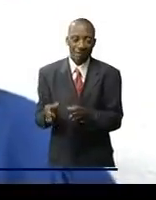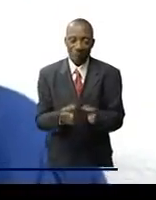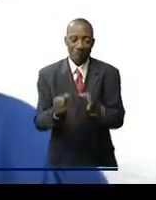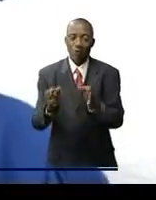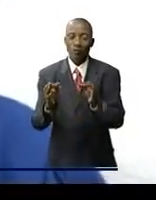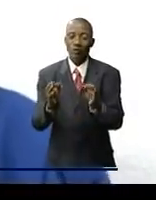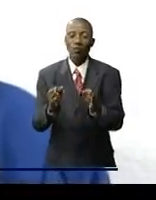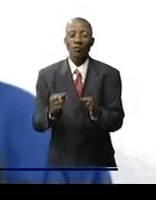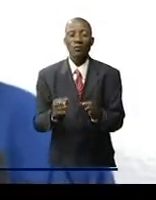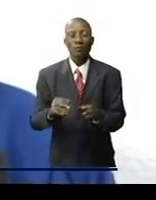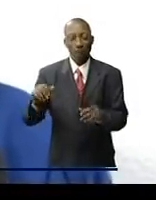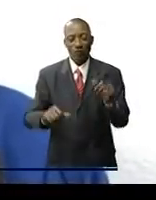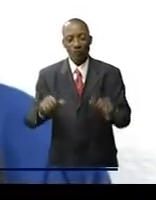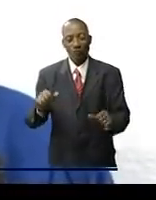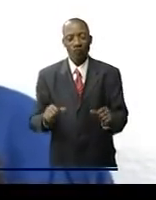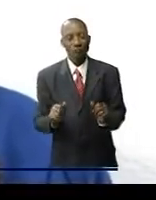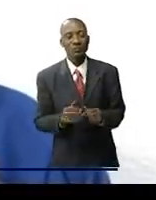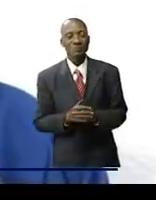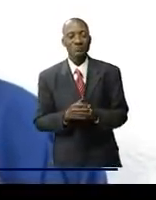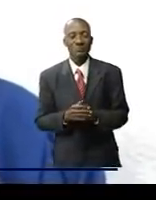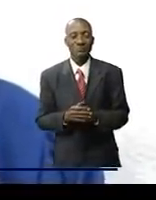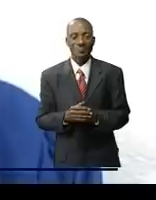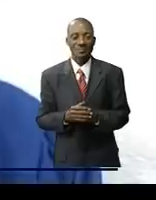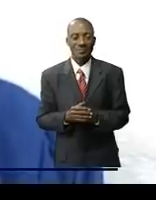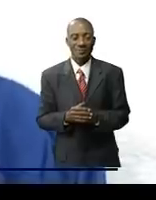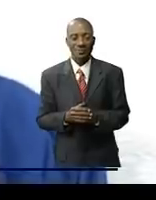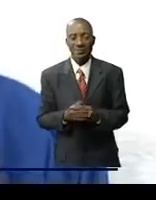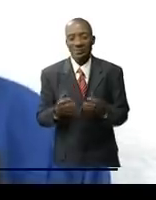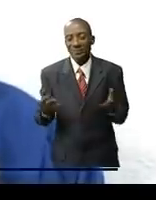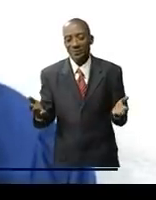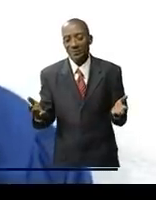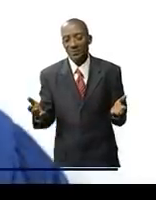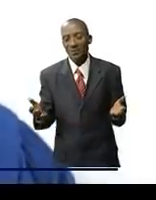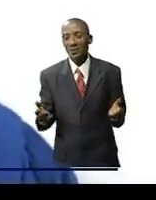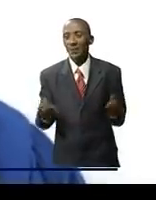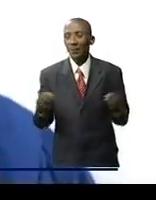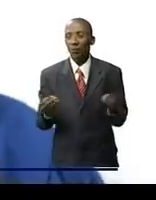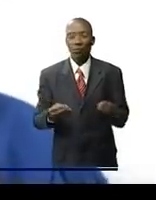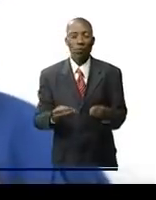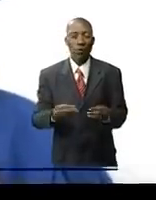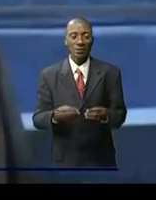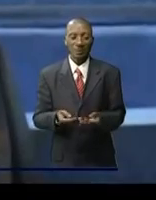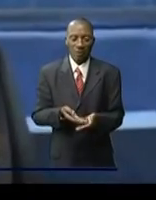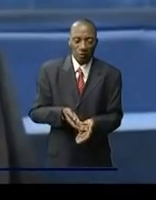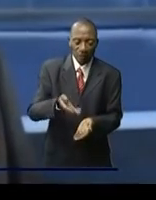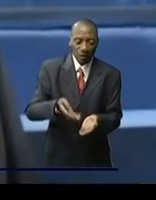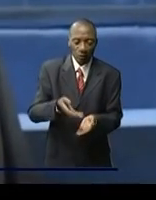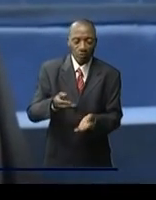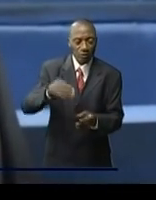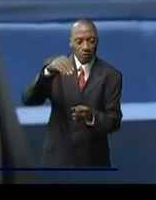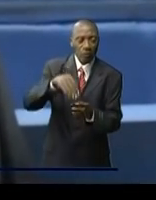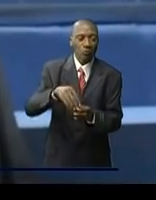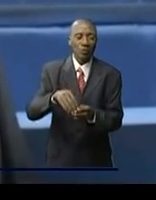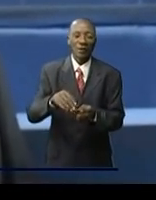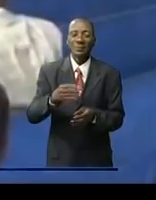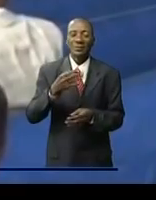certains polluants se retrouvent dans les légumes Amaranthus Ainsi la consommation de ces